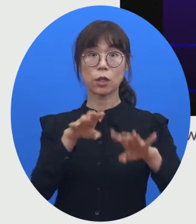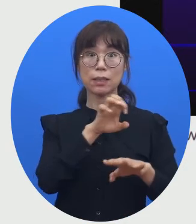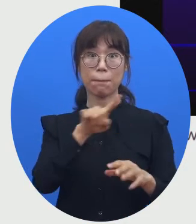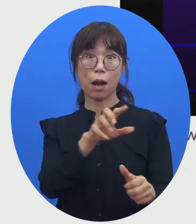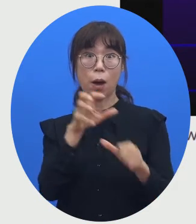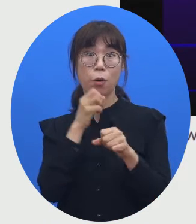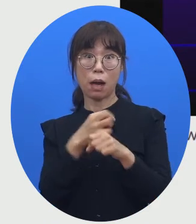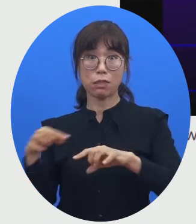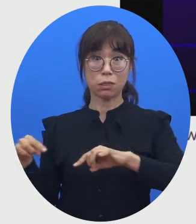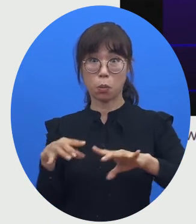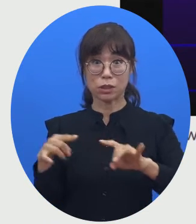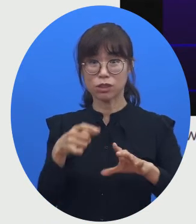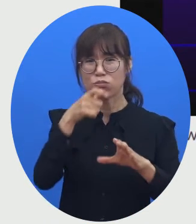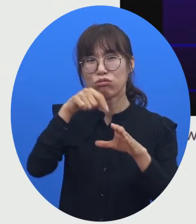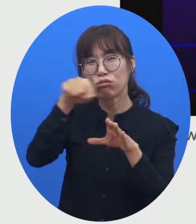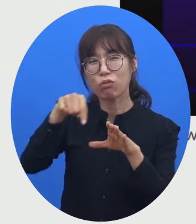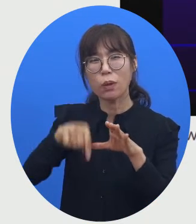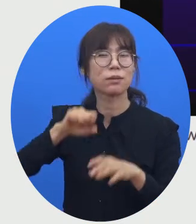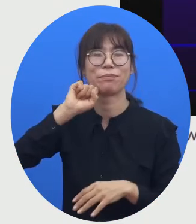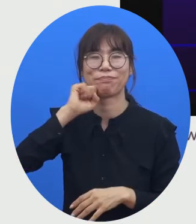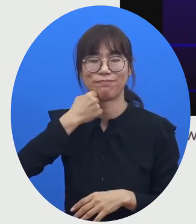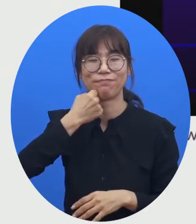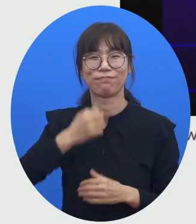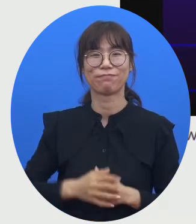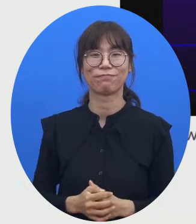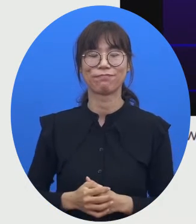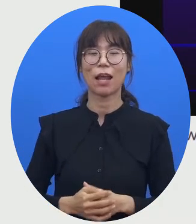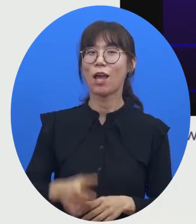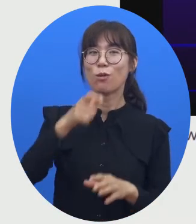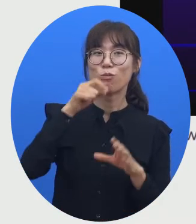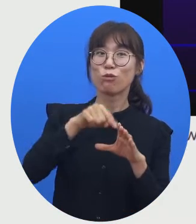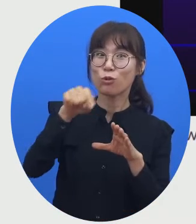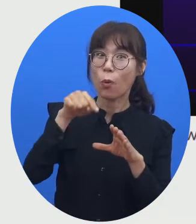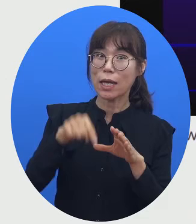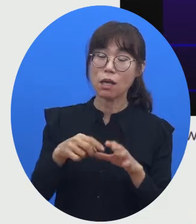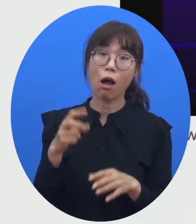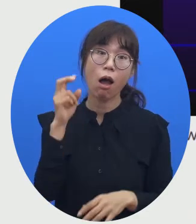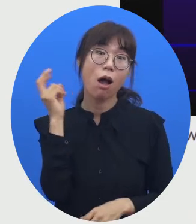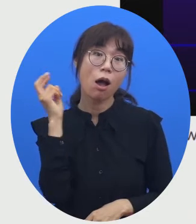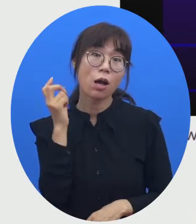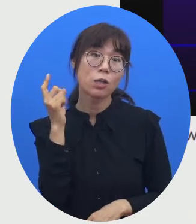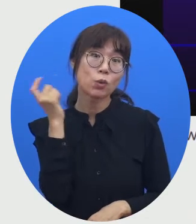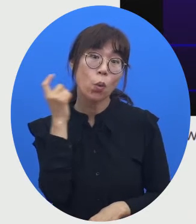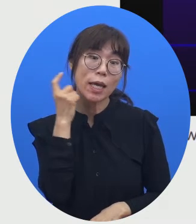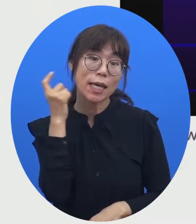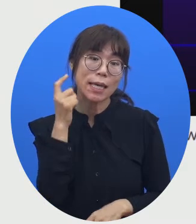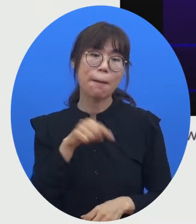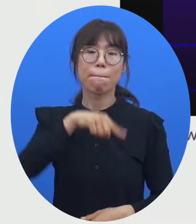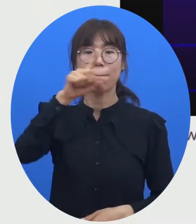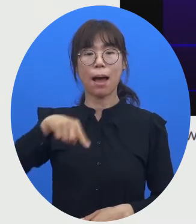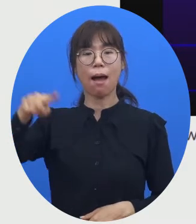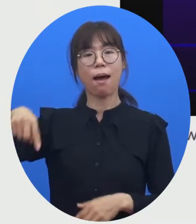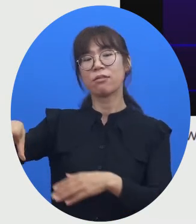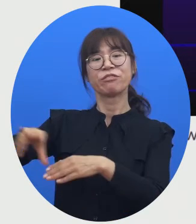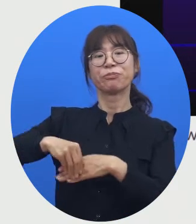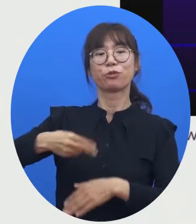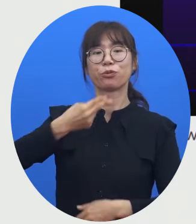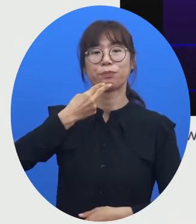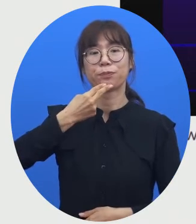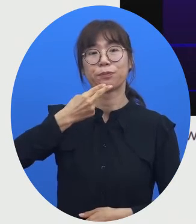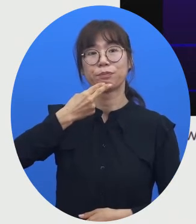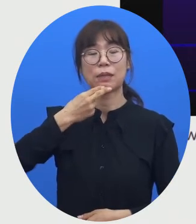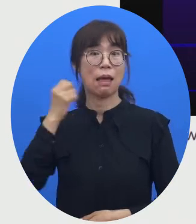물속에서는 불가능하고 반대로 물속에서 음파는 거의 흡수되지 않기 때문에 먼 거리의